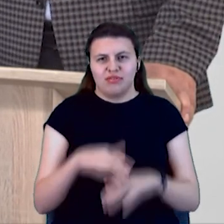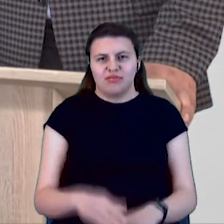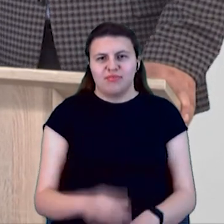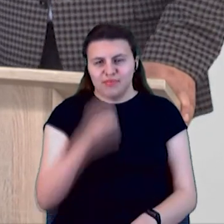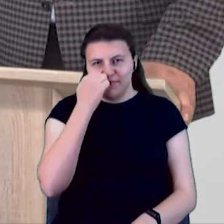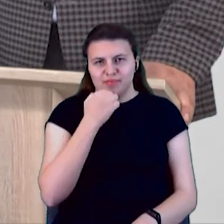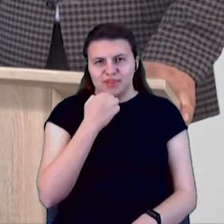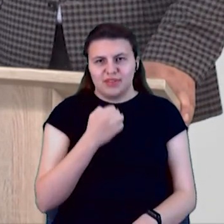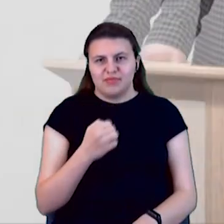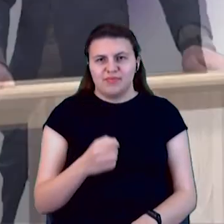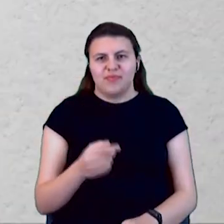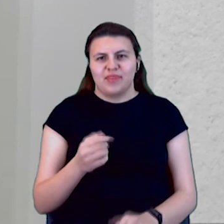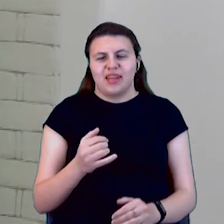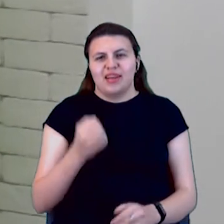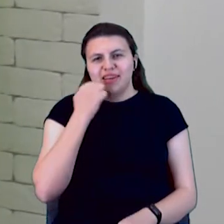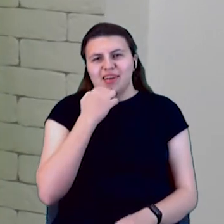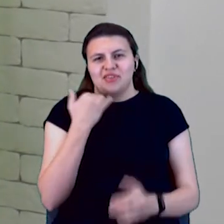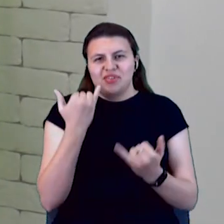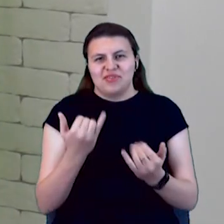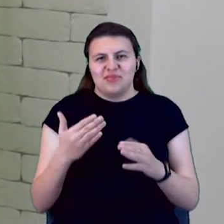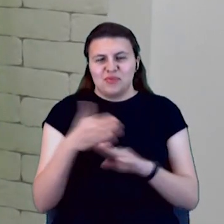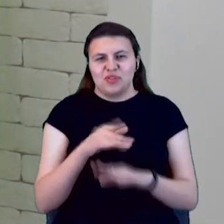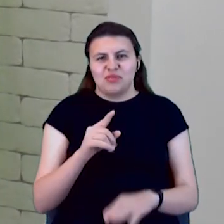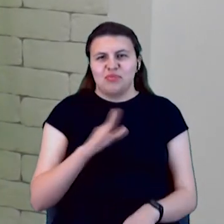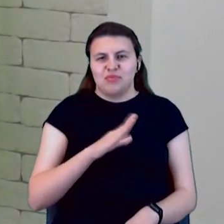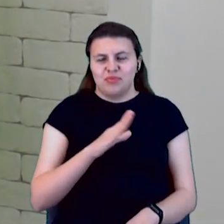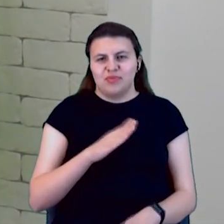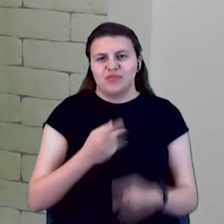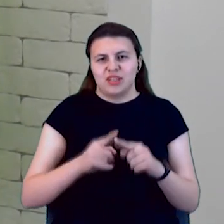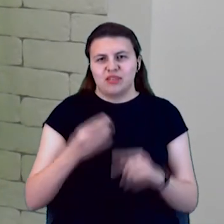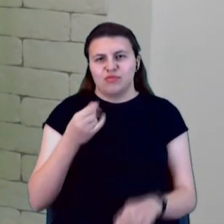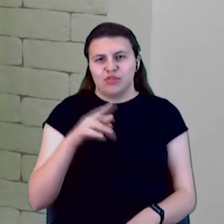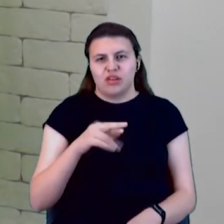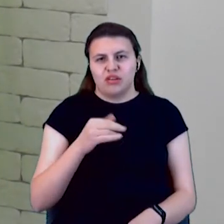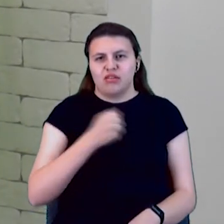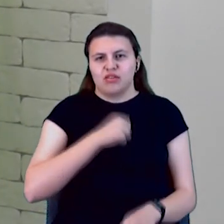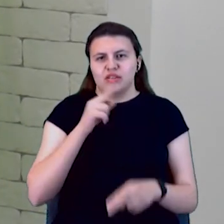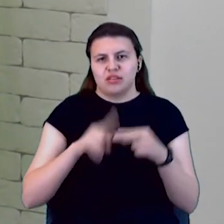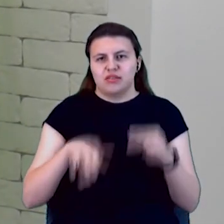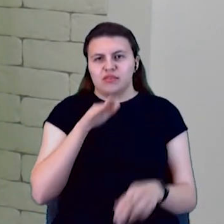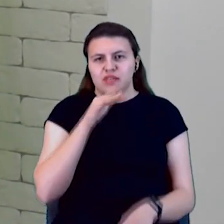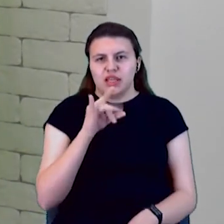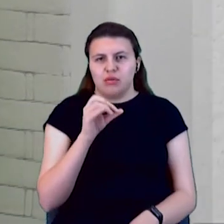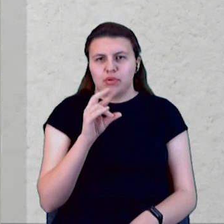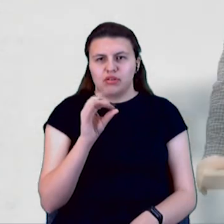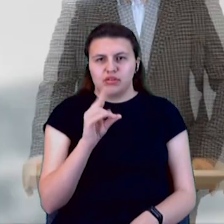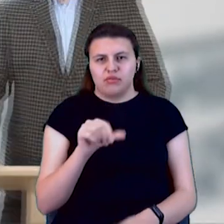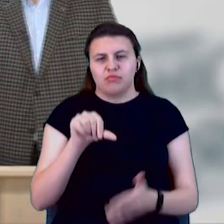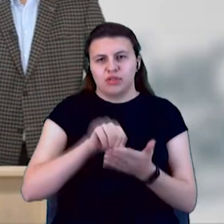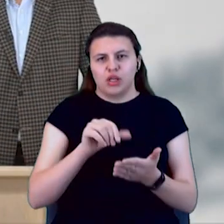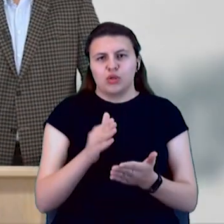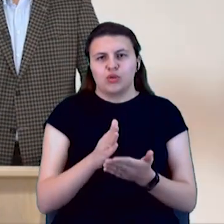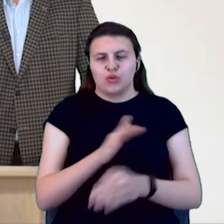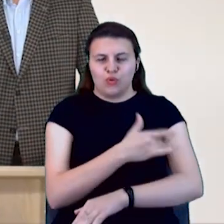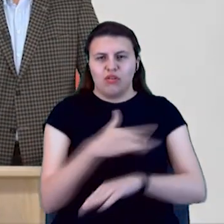Дякую вам, шановні гості, за те, що були в цій студії. У нас, на жаль, закінчується ефірний час. Ілля Перекрестов, представник політичної партії «Слуга народу» і Володимир